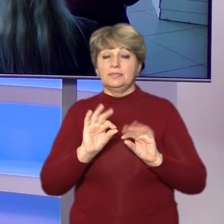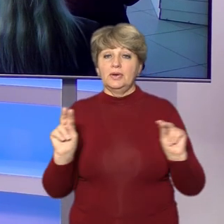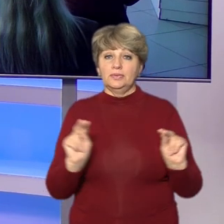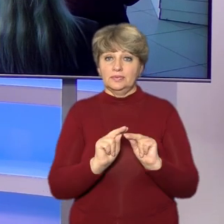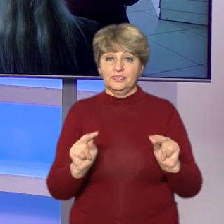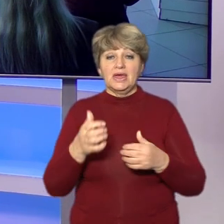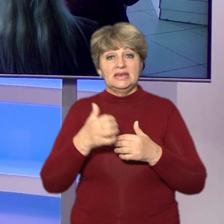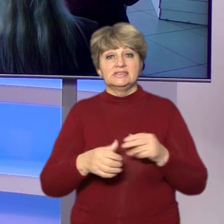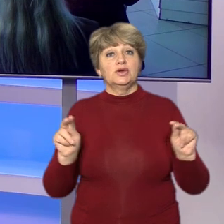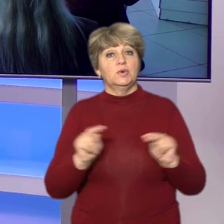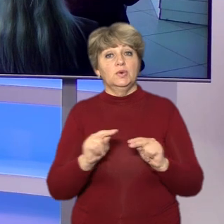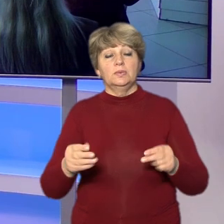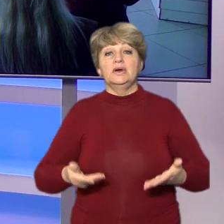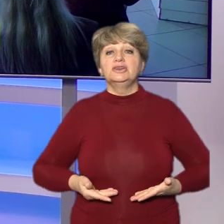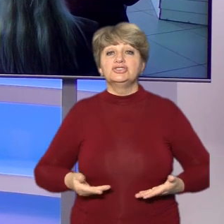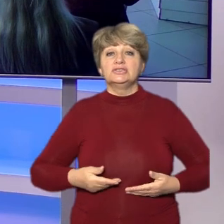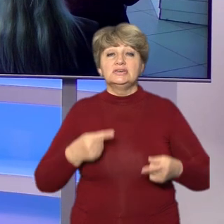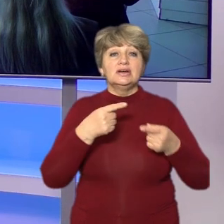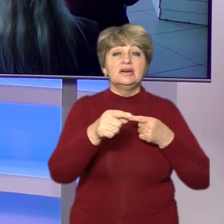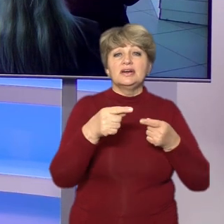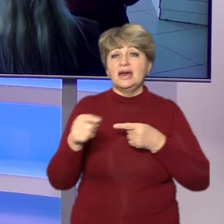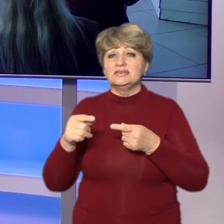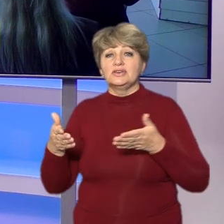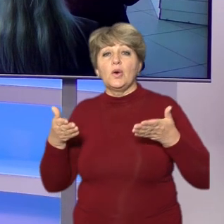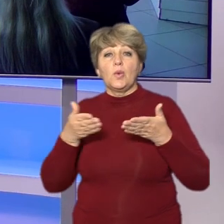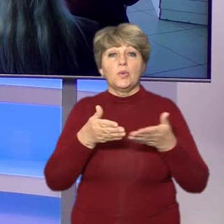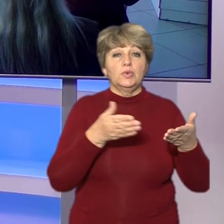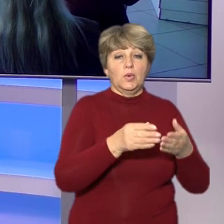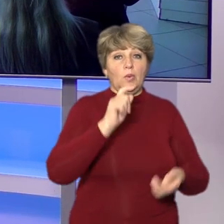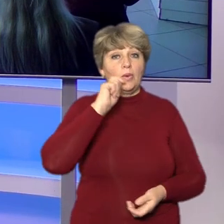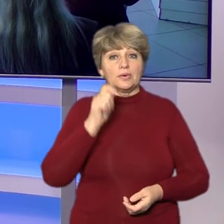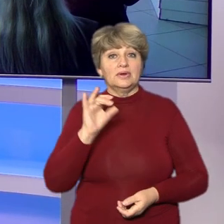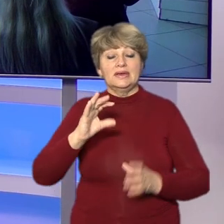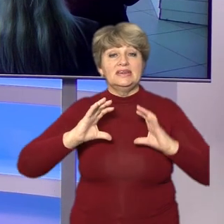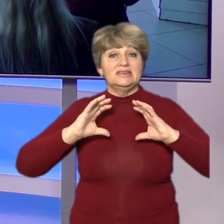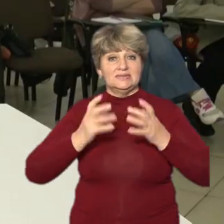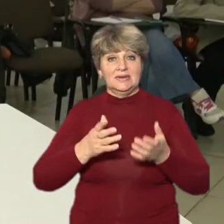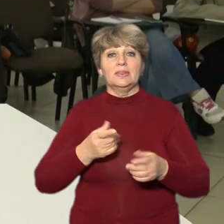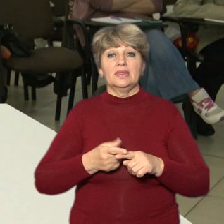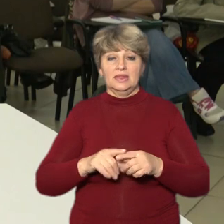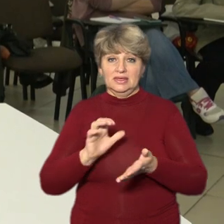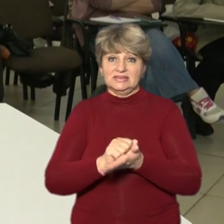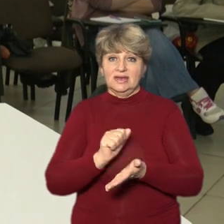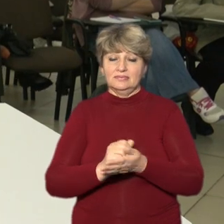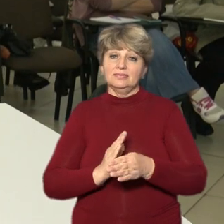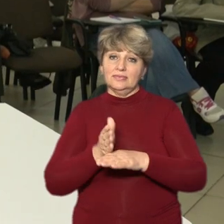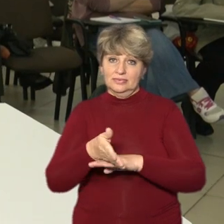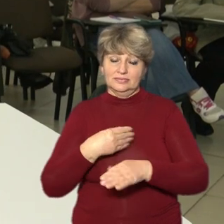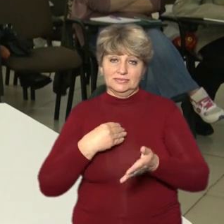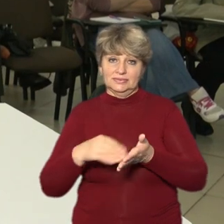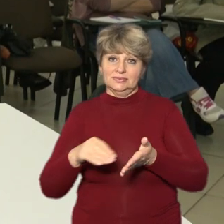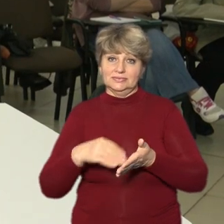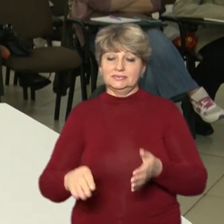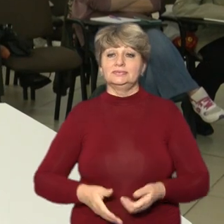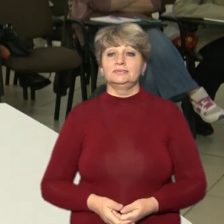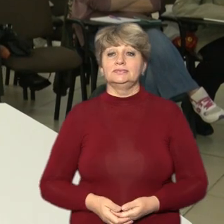Серед учнів – жителі з різних куточків країни та світу. На занятті побувала Тетяна Рева. Гава-гаву